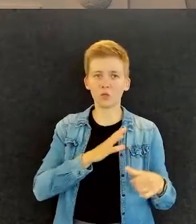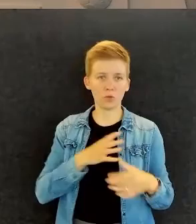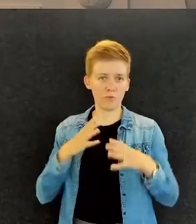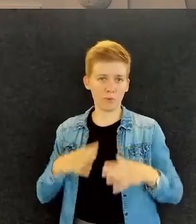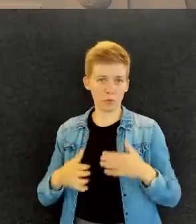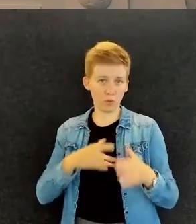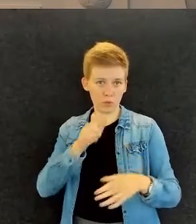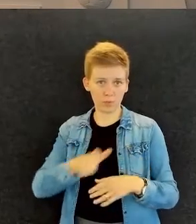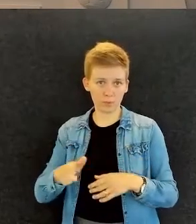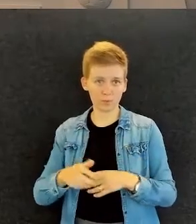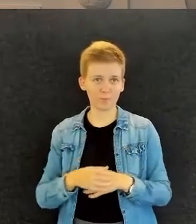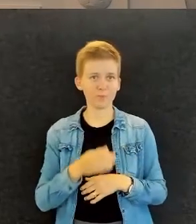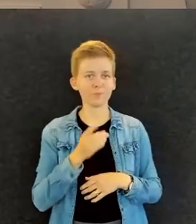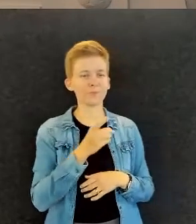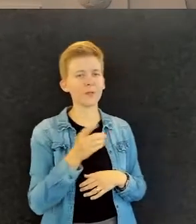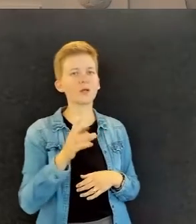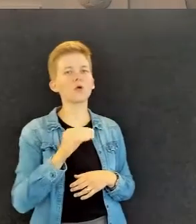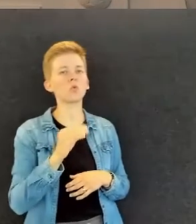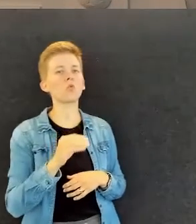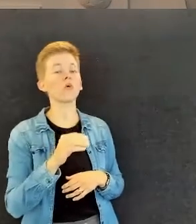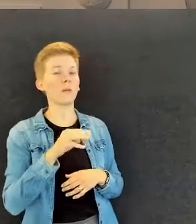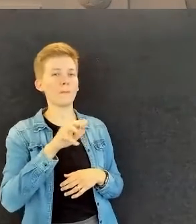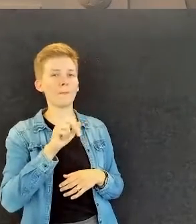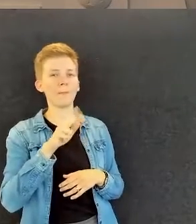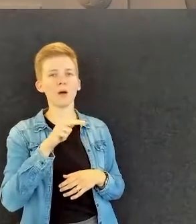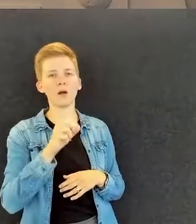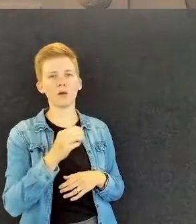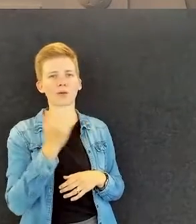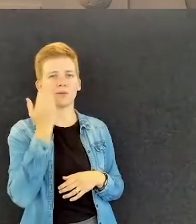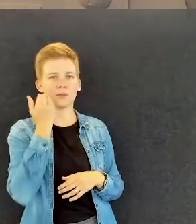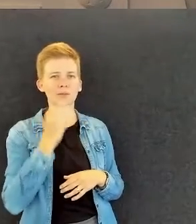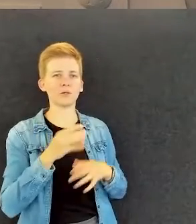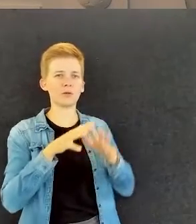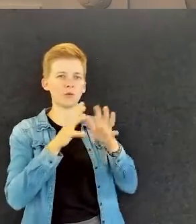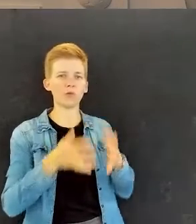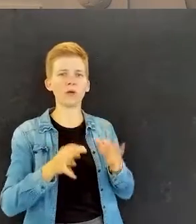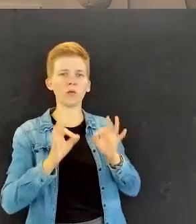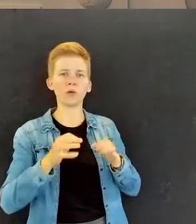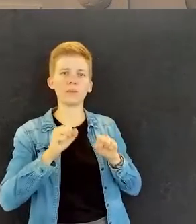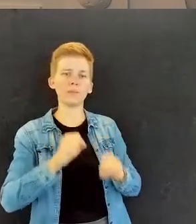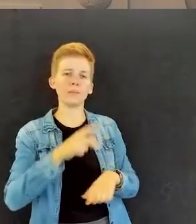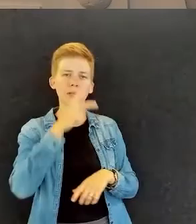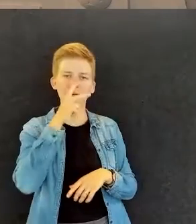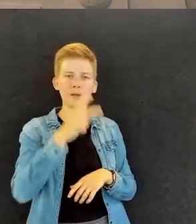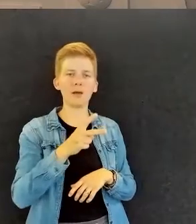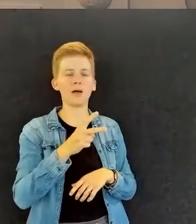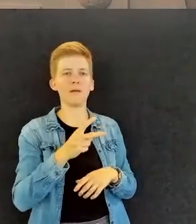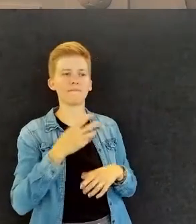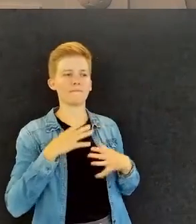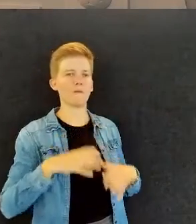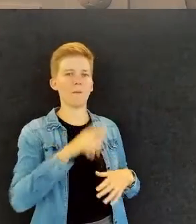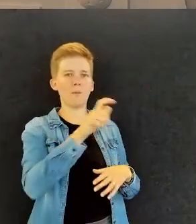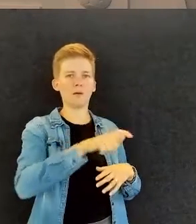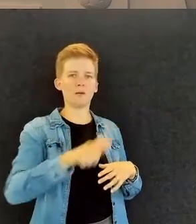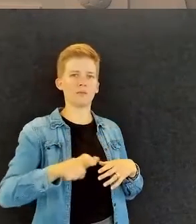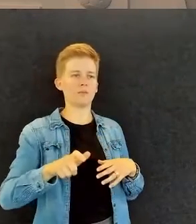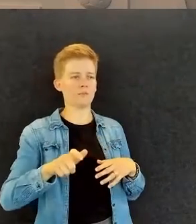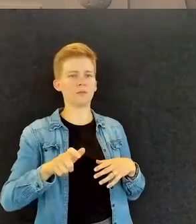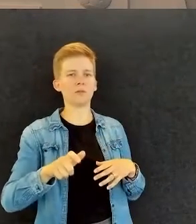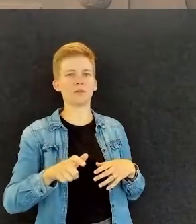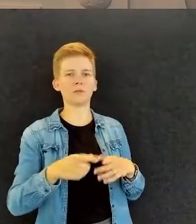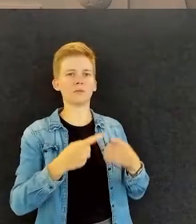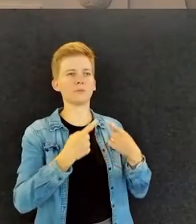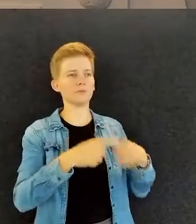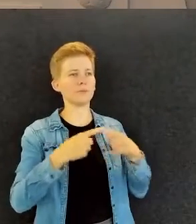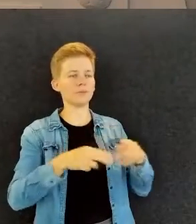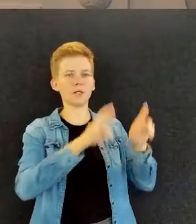ja Marko tuossa äskeisessä haastattelussa kuvasi sitä, että kuinka pitäisi pystyä näkemään myös vammaiset henkilöt työntekijöinä useammanlaisissa rooleissa,